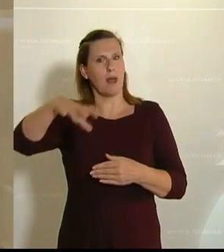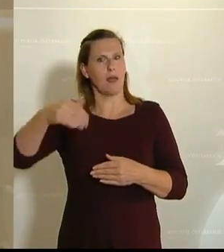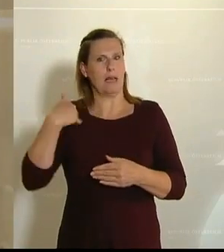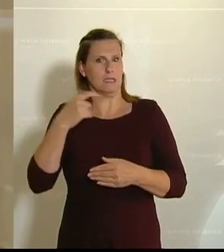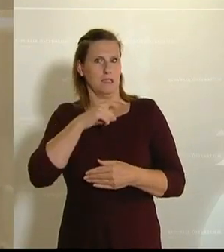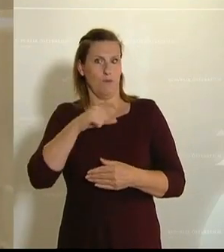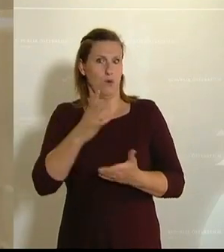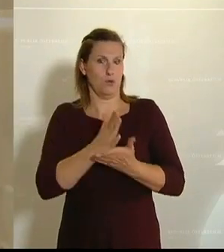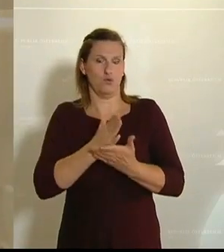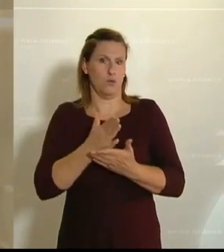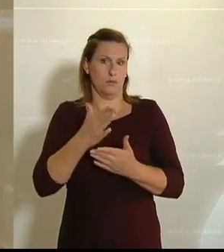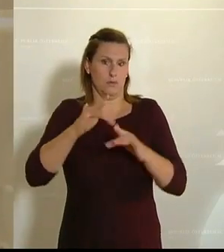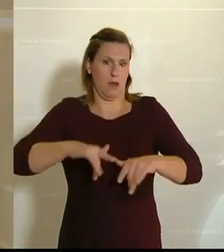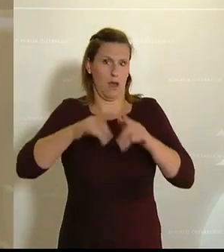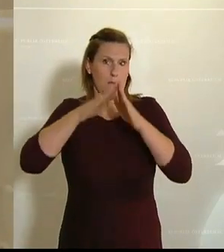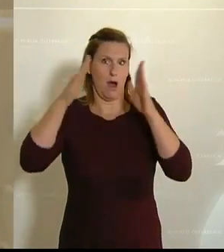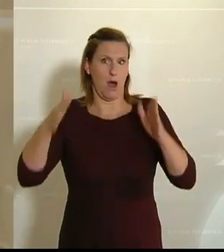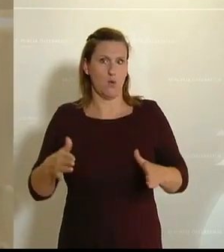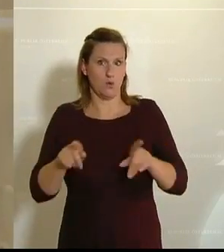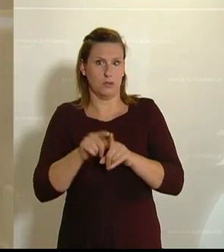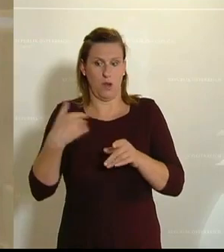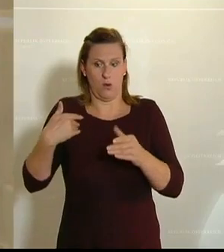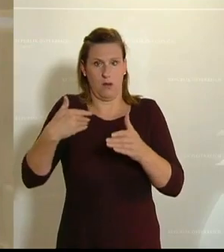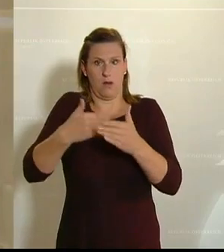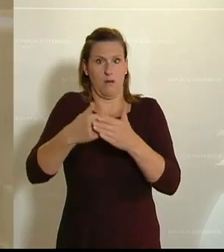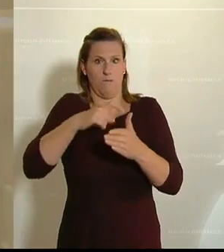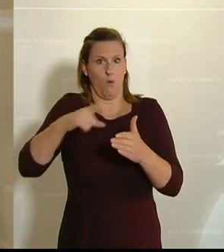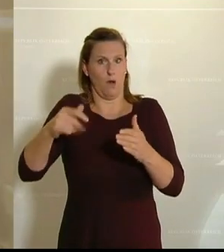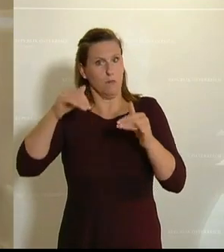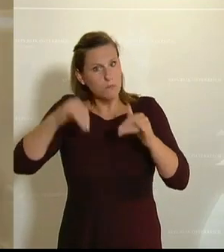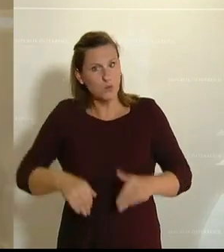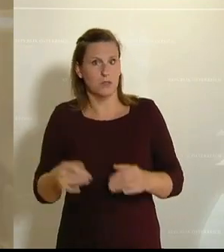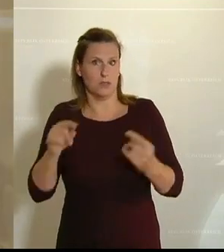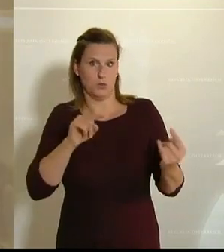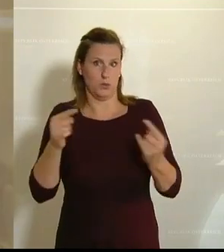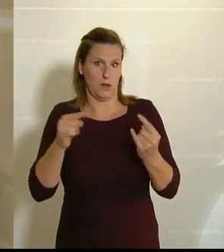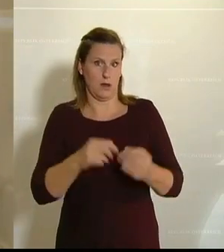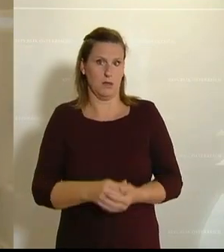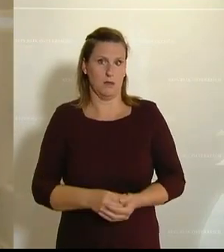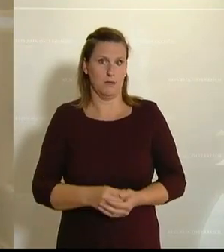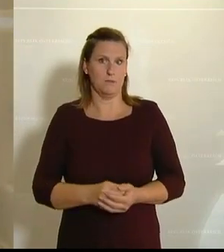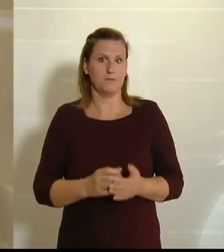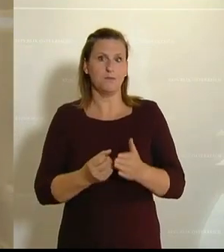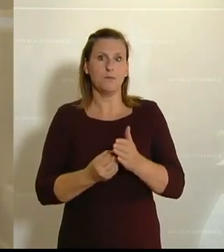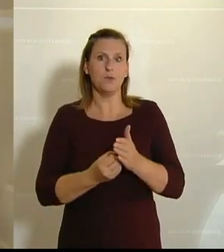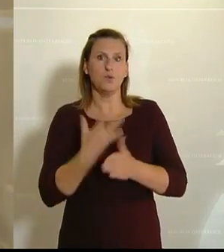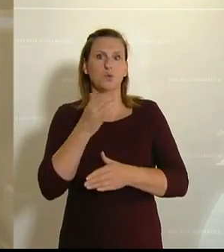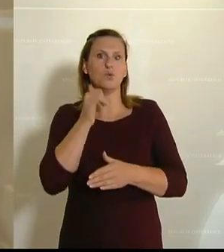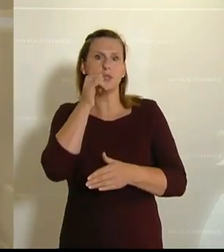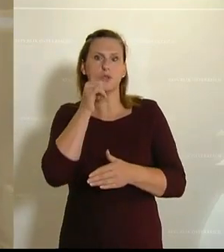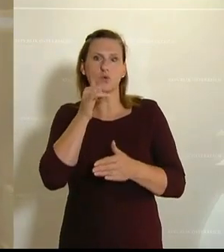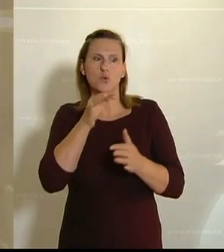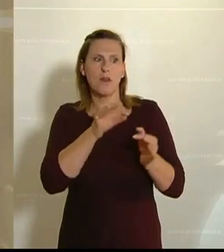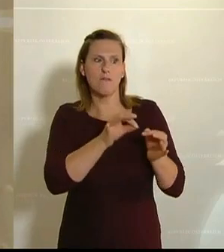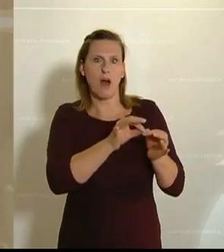den letzten Wochen in diesem Haus und in dieser Woche auch diskutieren mussten. Es ist ein türkisgrüner Faden, der